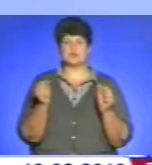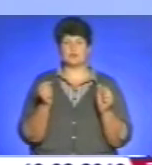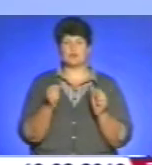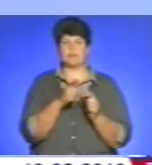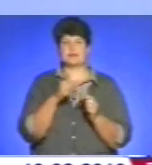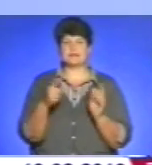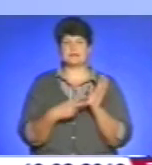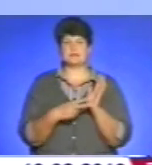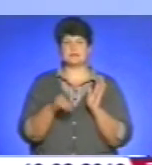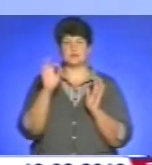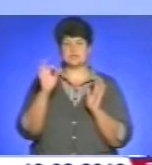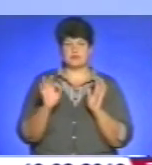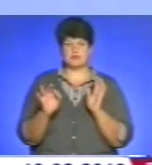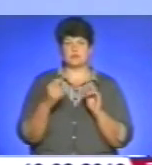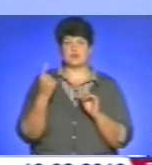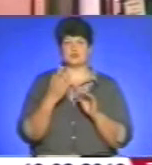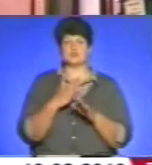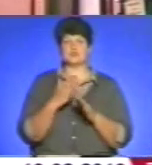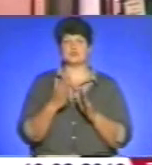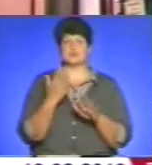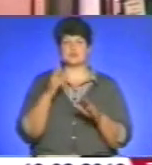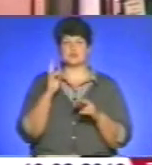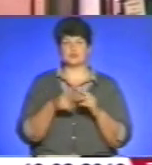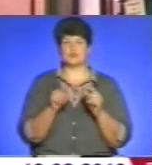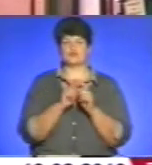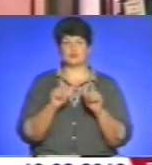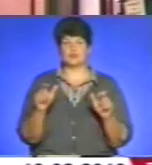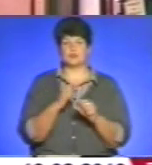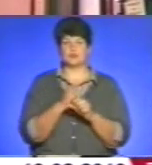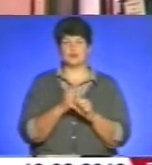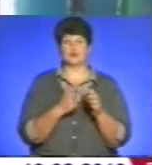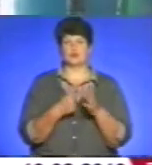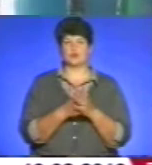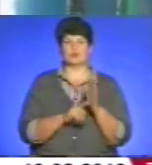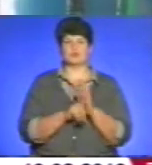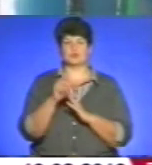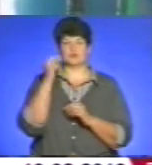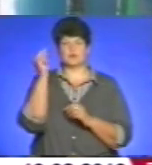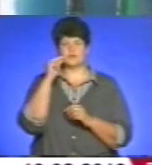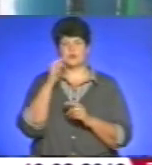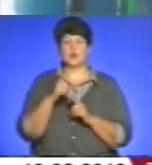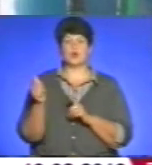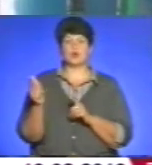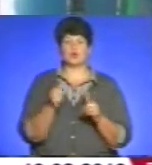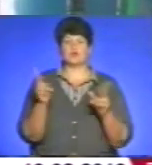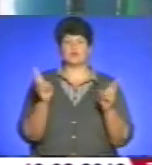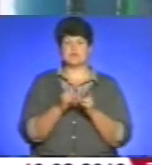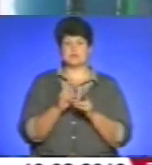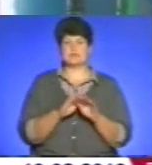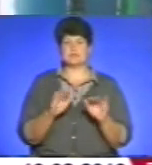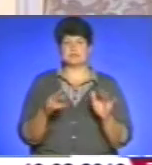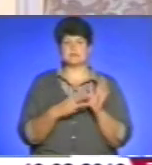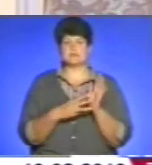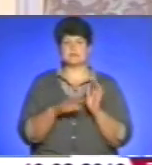70%. В першу чергу завершують роботи в освітніх закладах до початку навчання. Готові зустріти учнів 85%